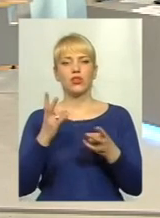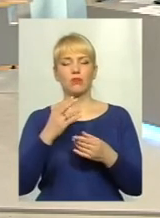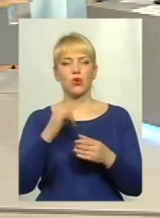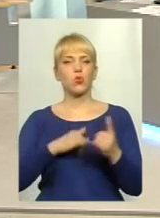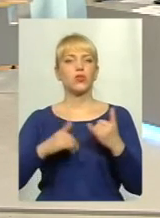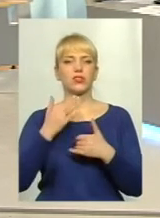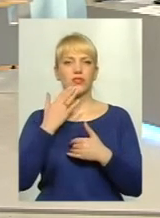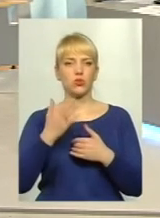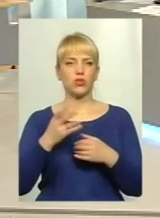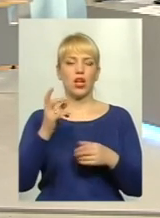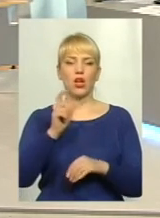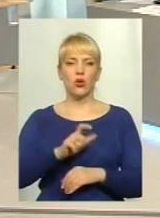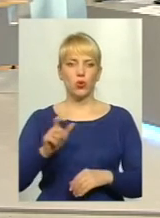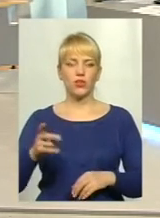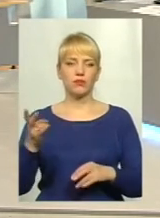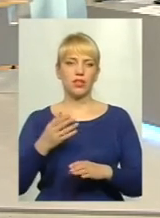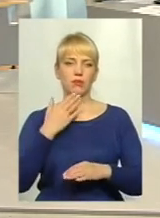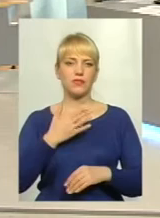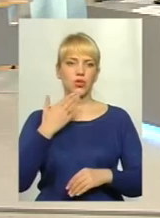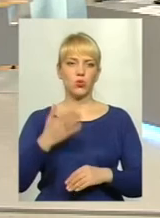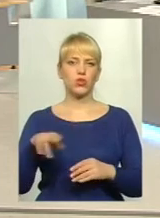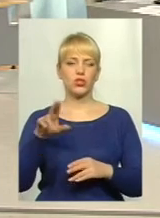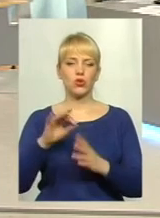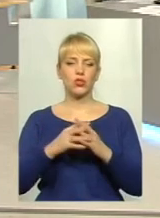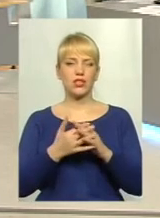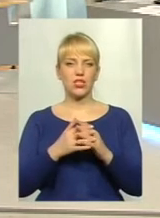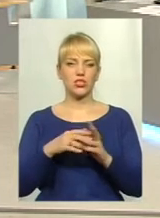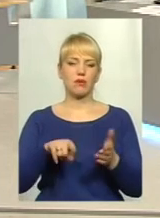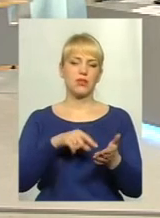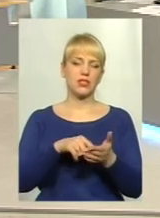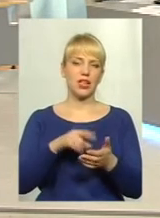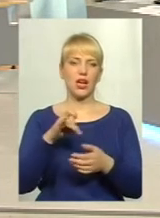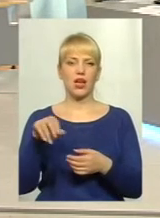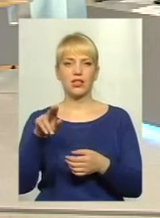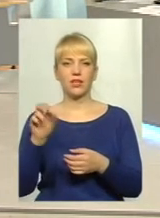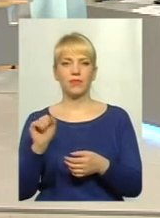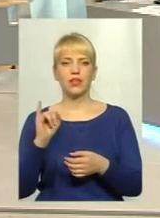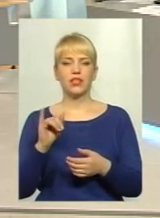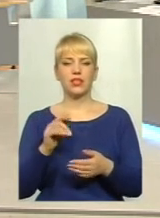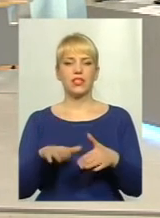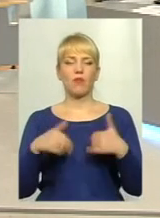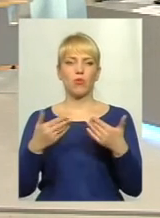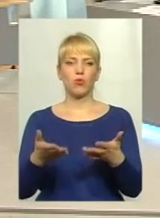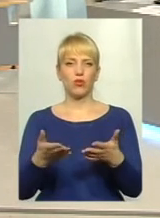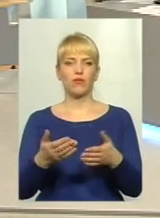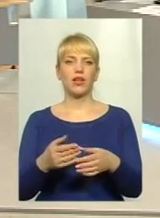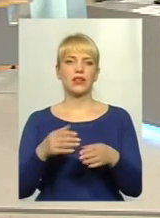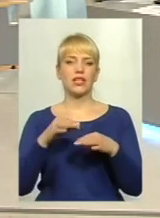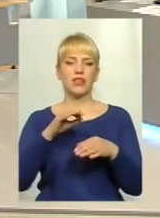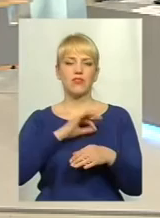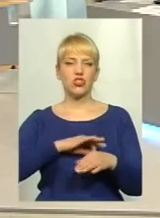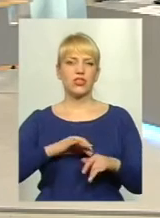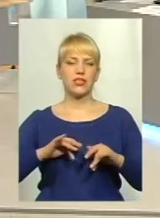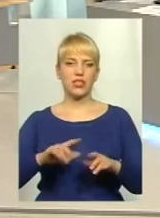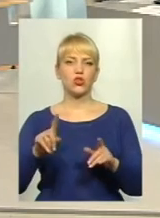Людям потрібно звернутися до сільської, селищної, міської ради і запропонувати вжити заходів щодо